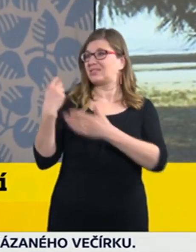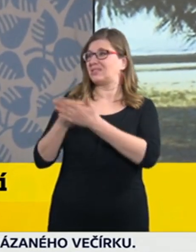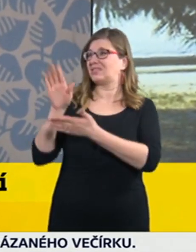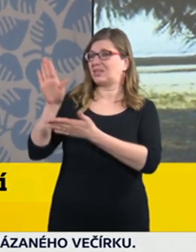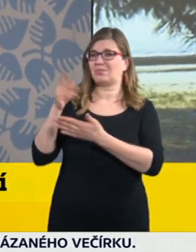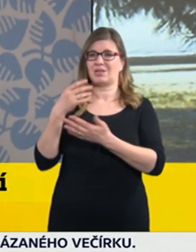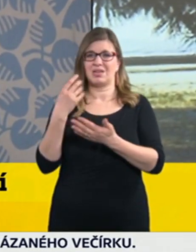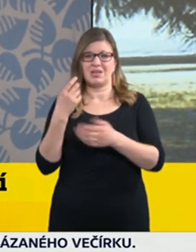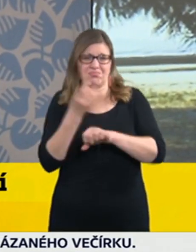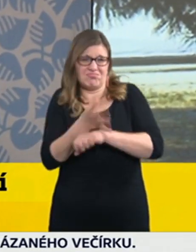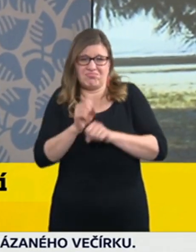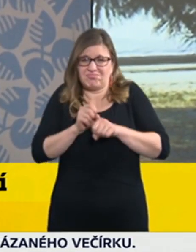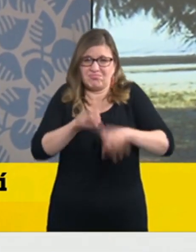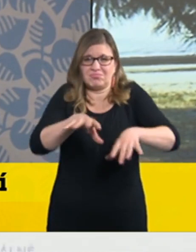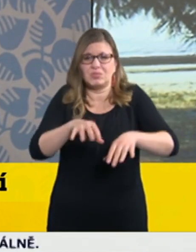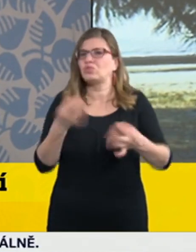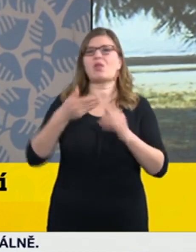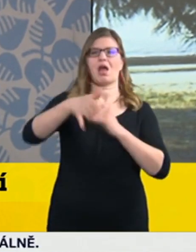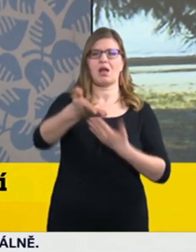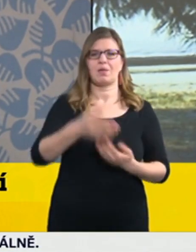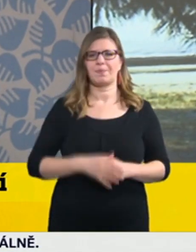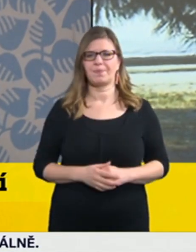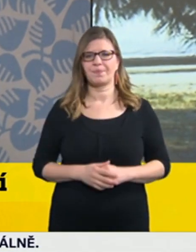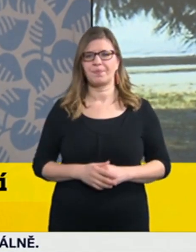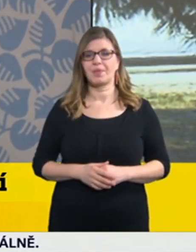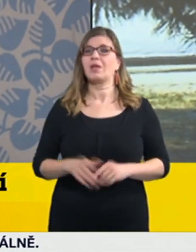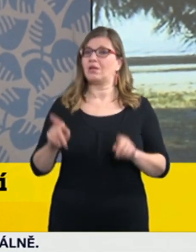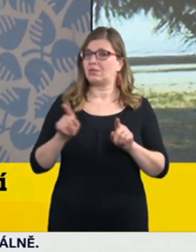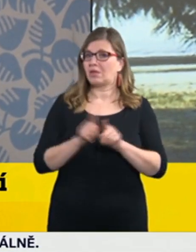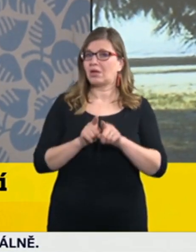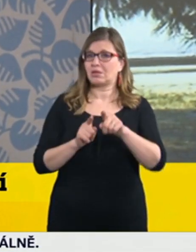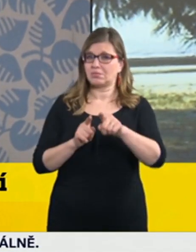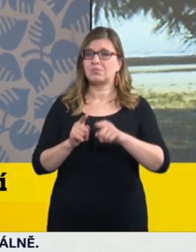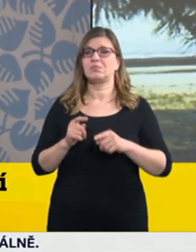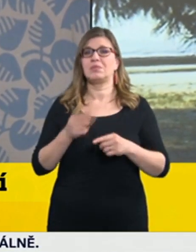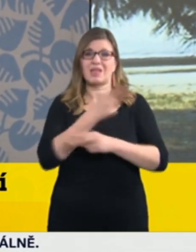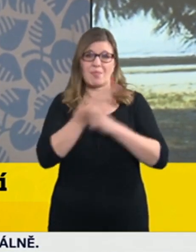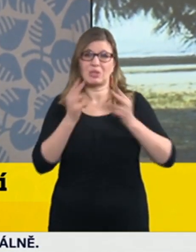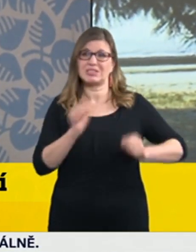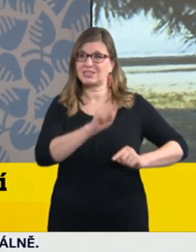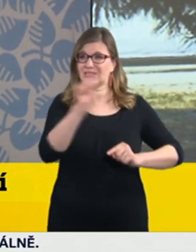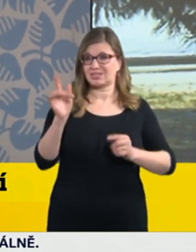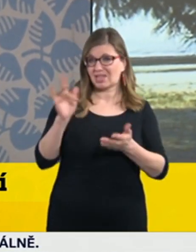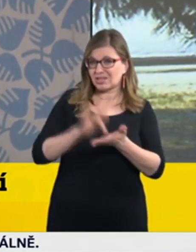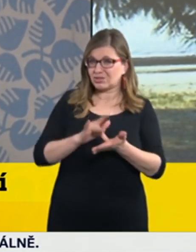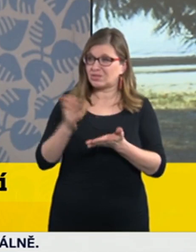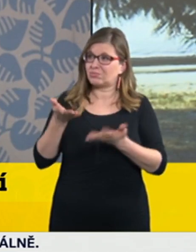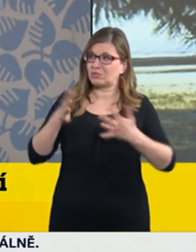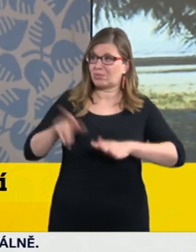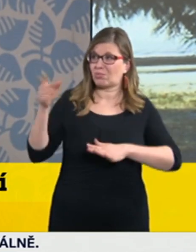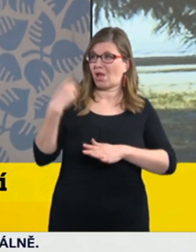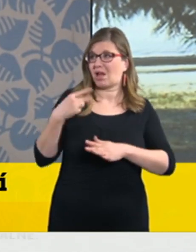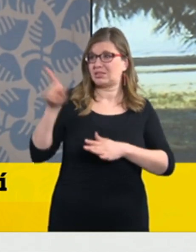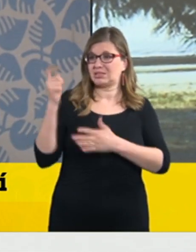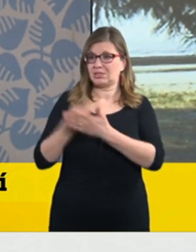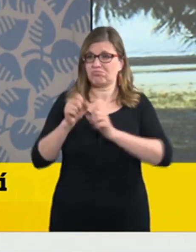případně, jestli máte nějaké informace o tom, jestli na to bude stačit kapacita nemocnic. A druhá věc, možná jsem to přeslechla,